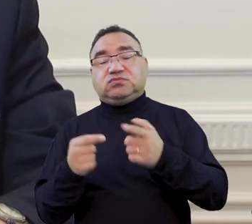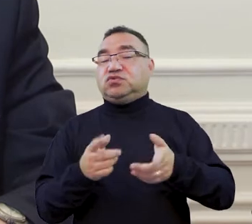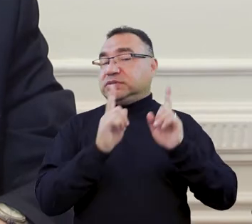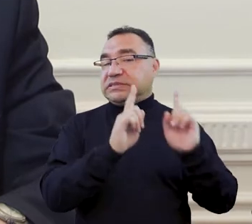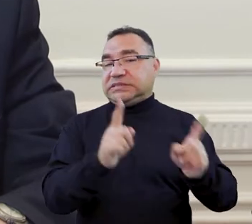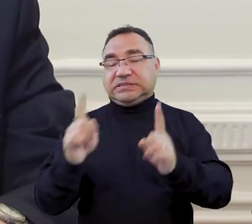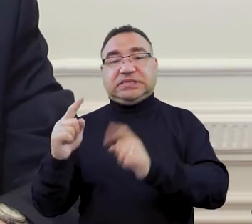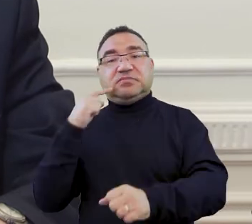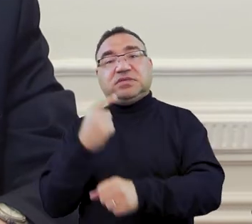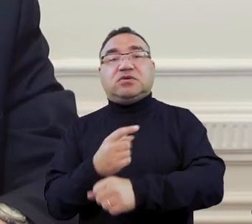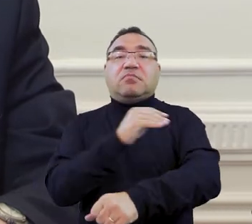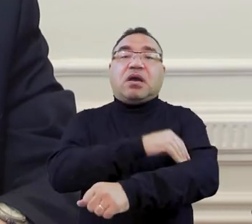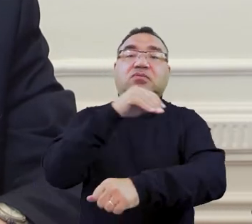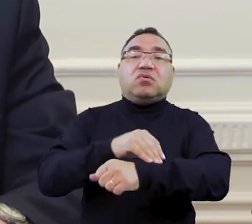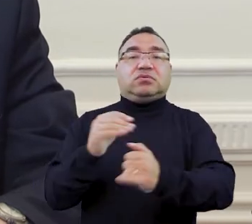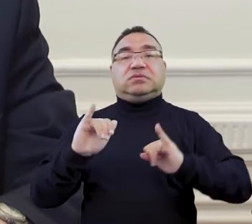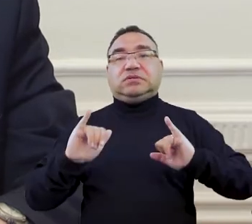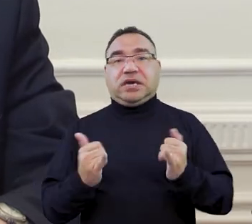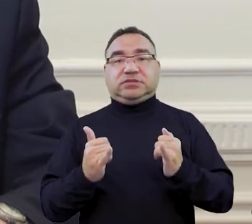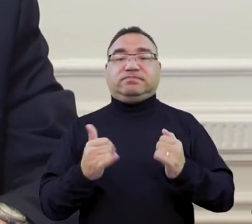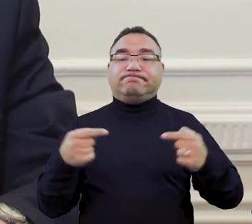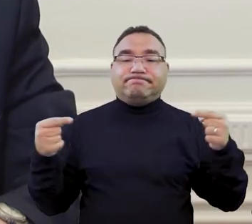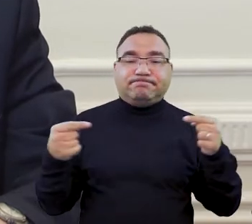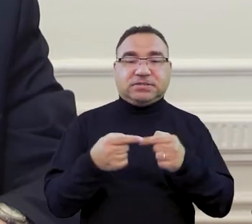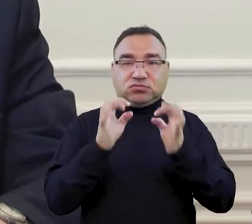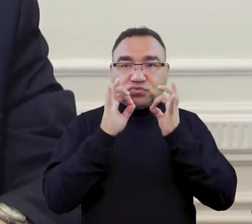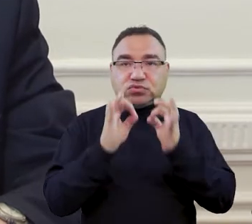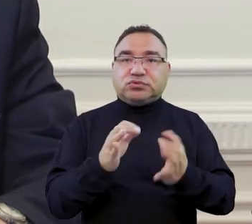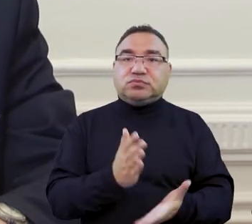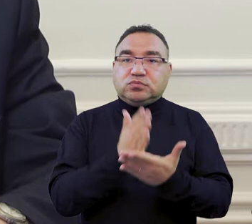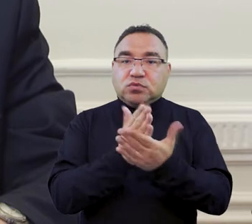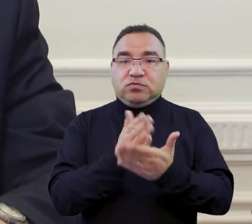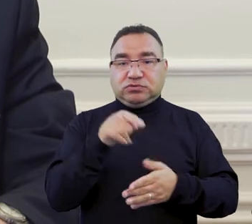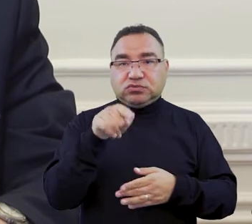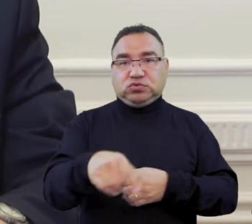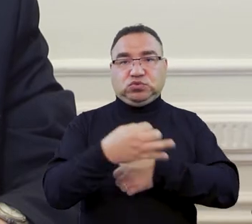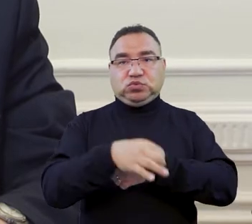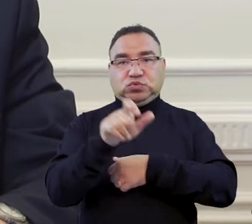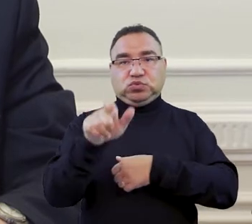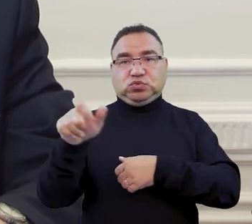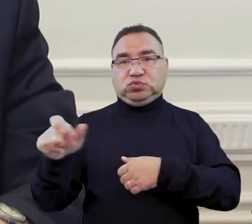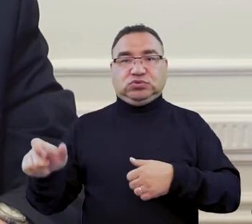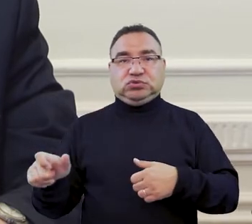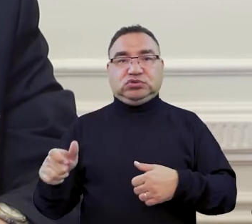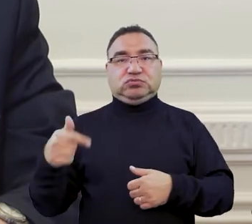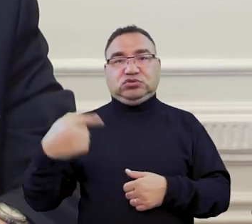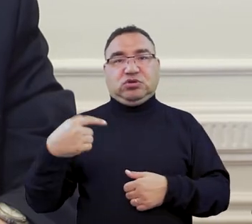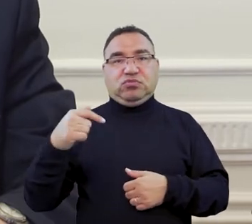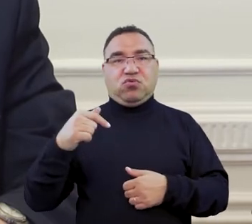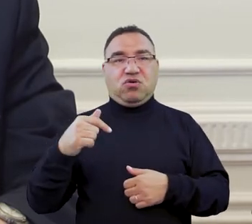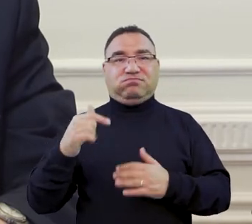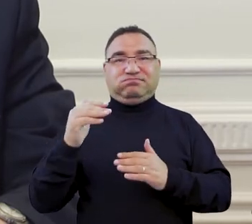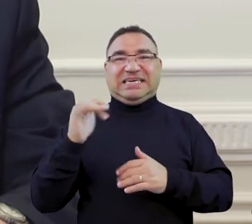dopasować metody, żeby one jak najlepiej służyły i żeby absolutnie nie nastąpiło